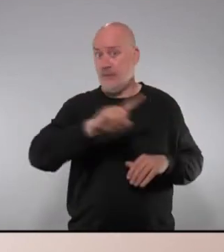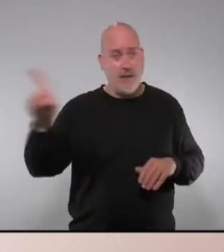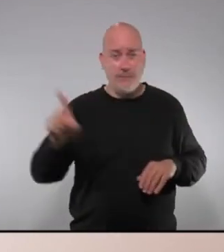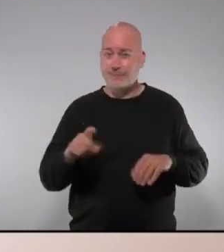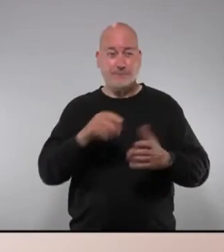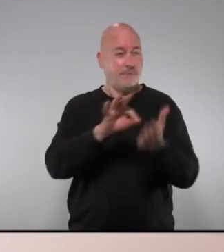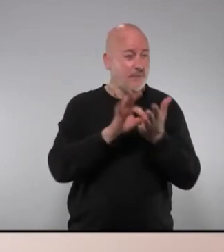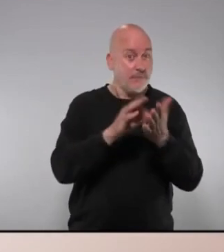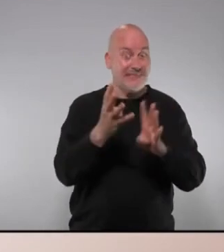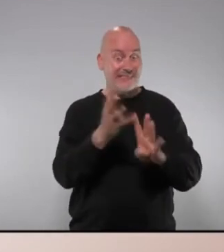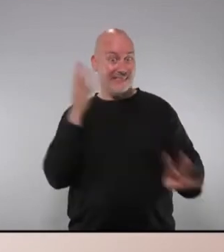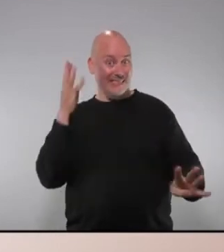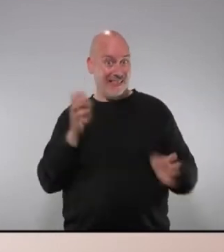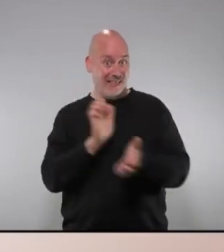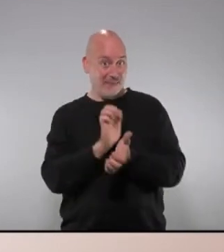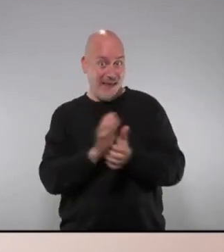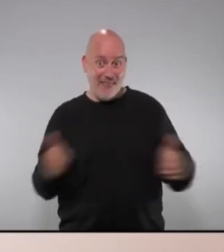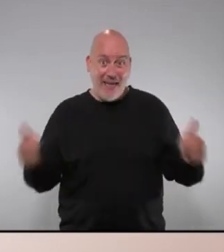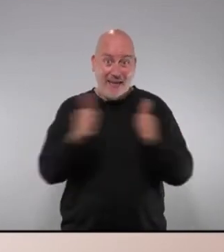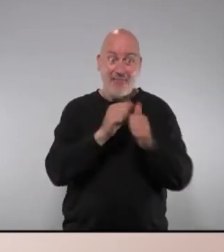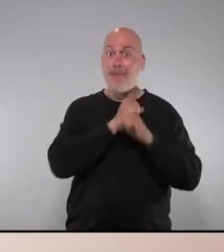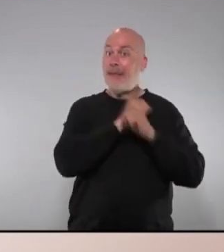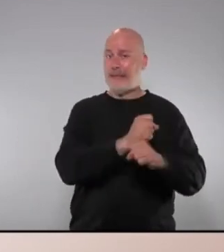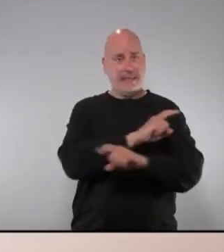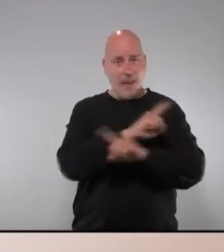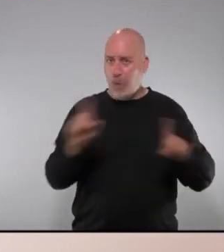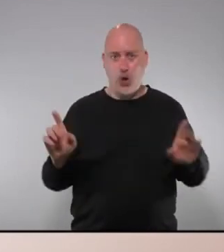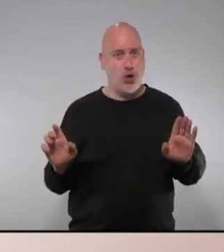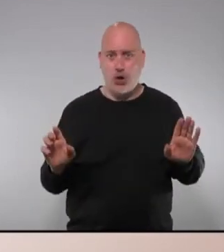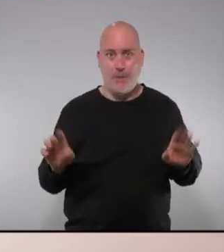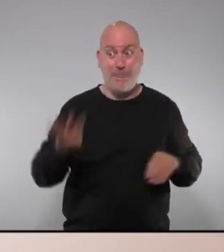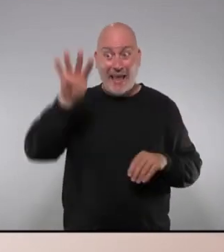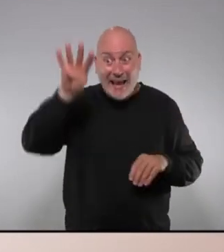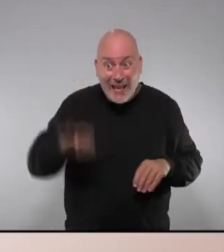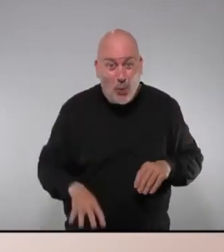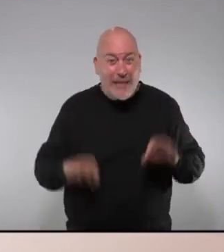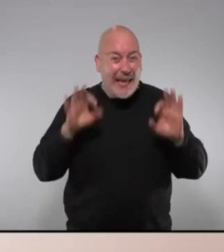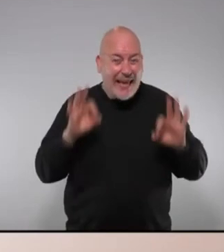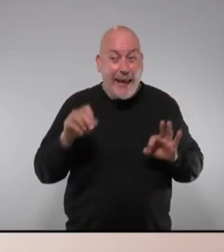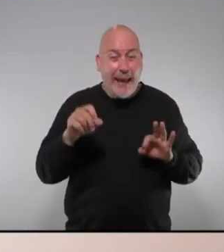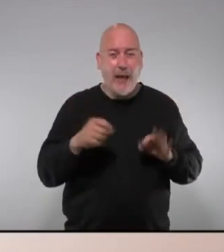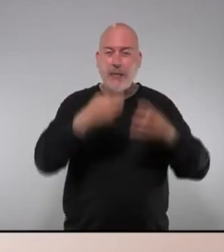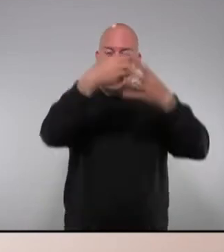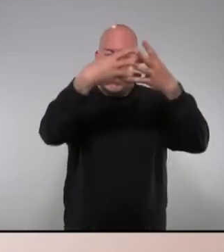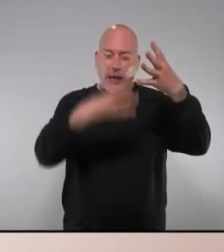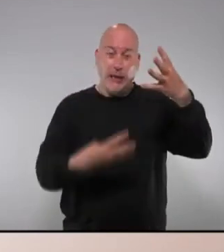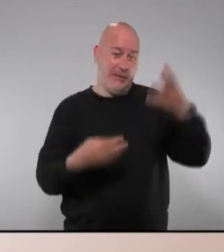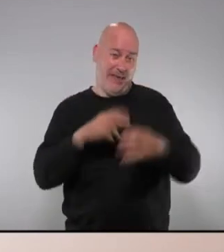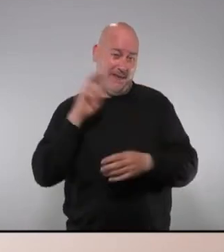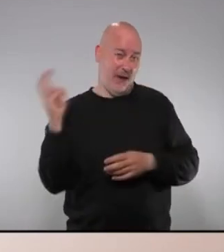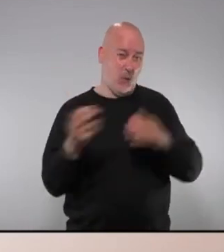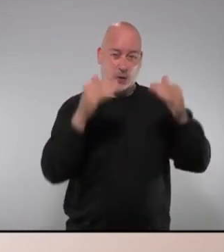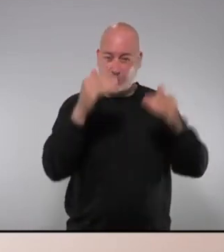busquis si ets la llista d'espera per rebre prestacions de dependència Catalunya és a la cua d'aquesta sinistra llista no deixint-la sinó tot el